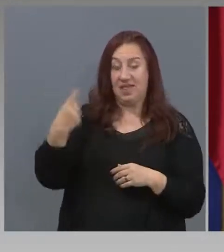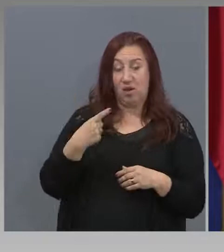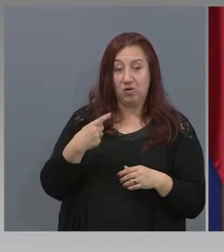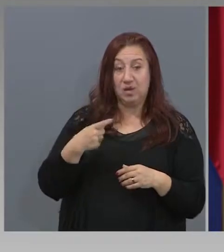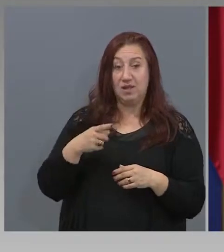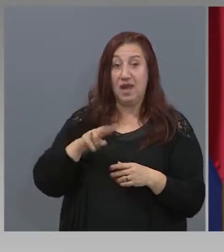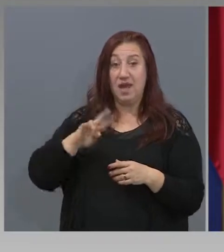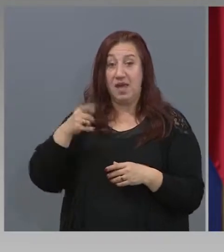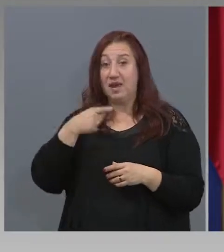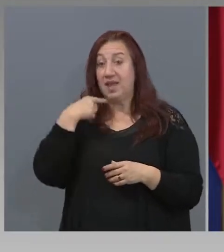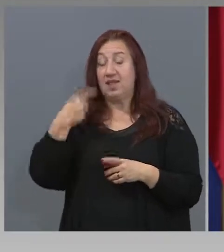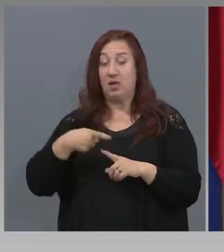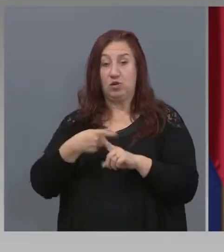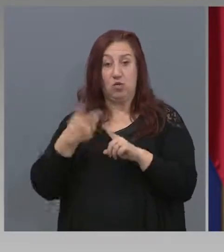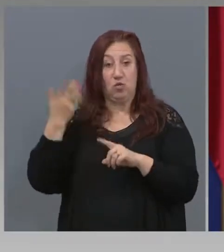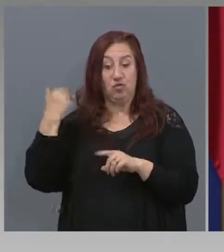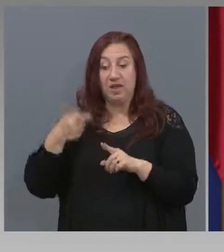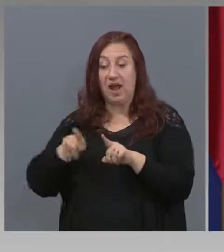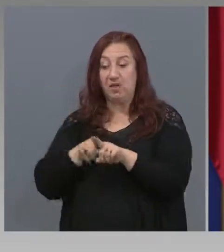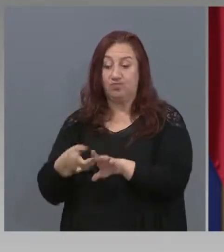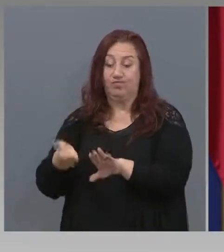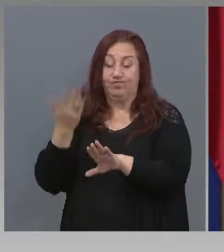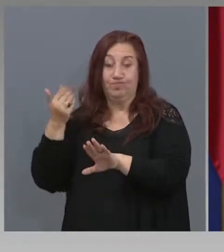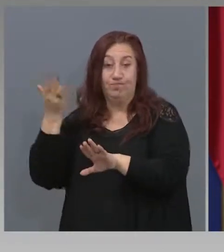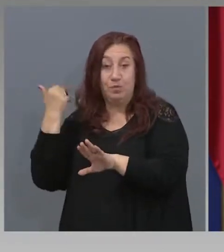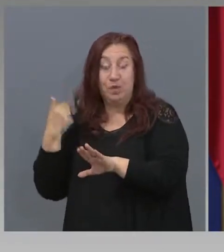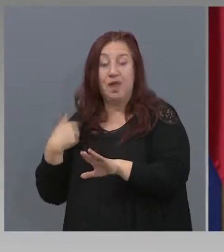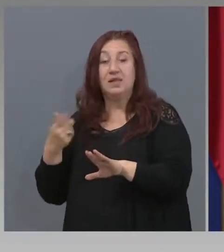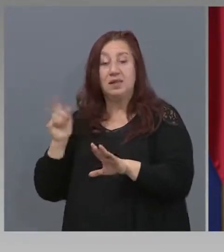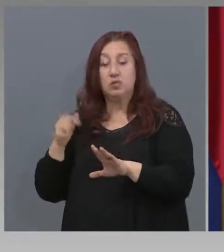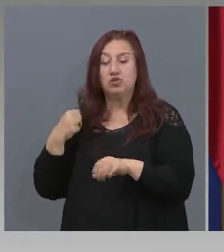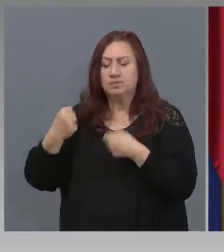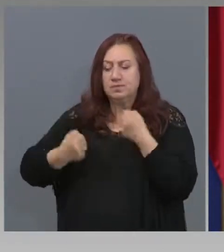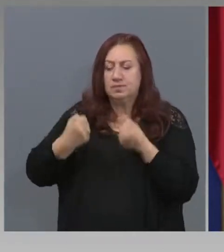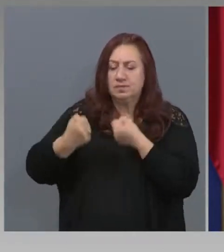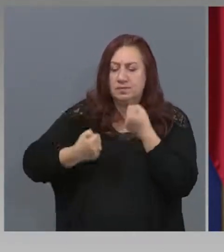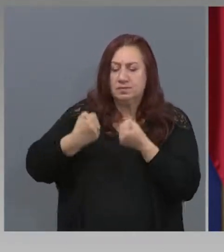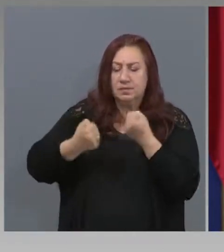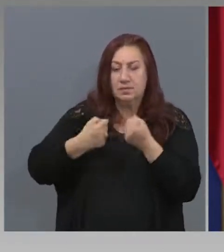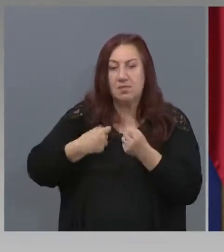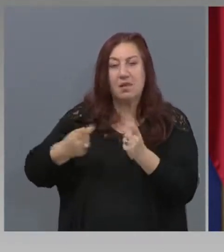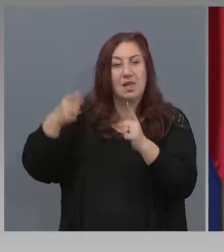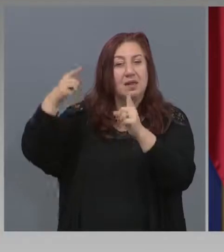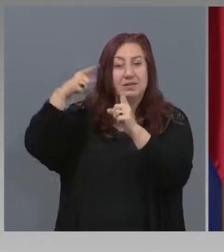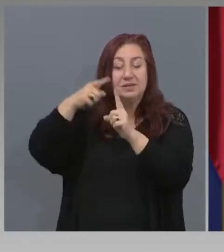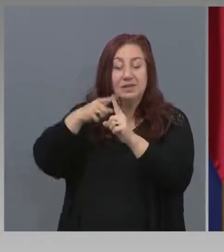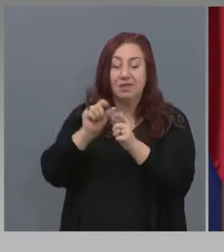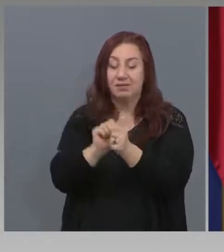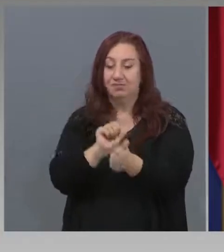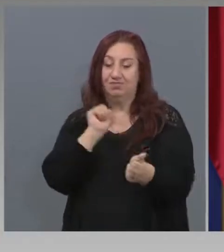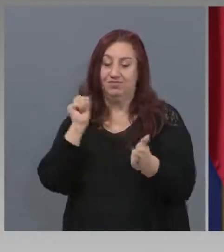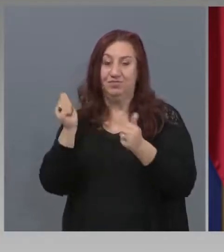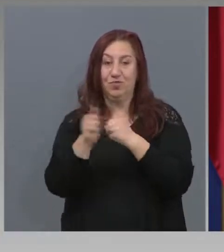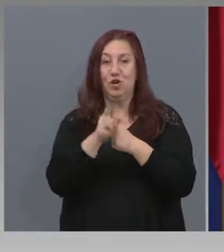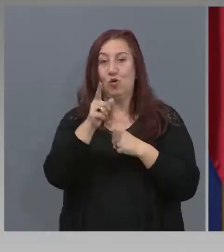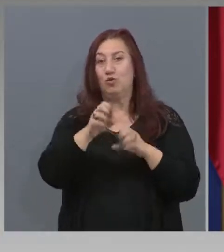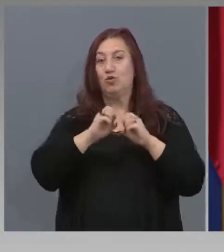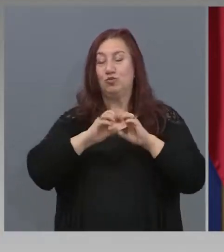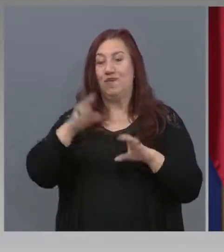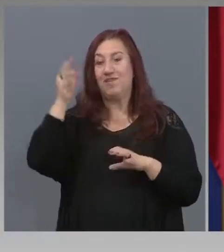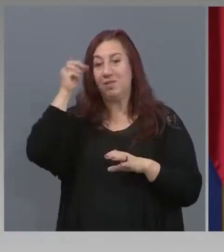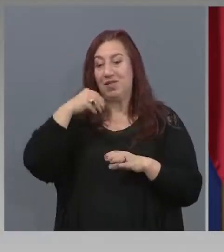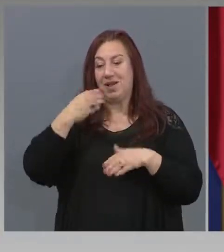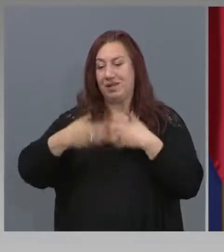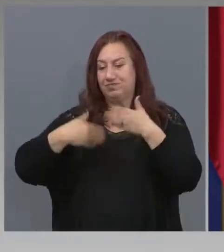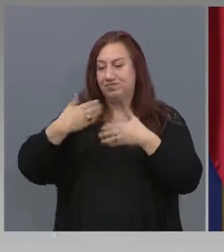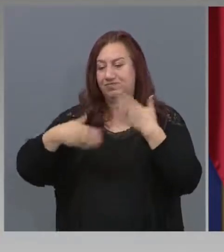за да може да се върнем и да инвестираме целенасочно в тези приоритети, които биха позволили на България да се развива по-бързо.